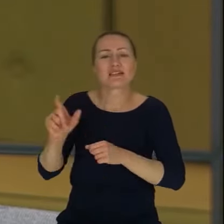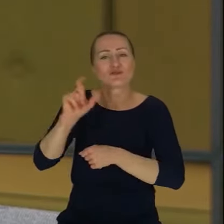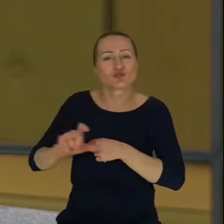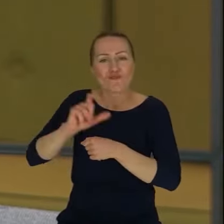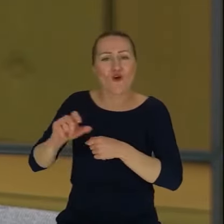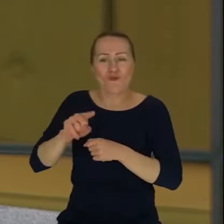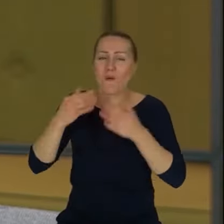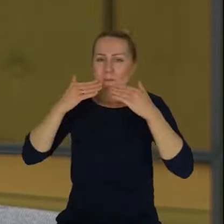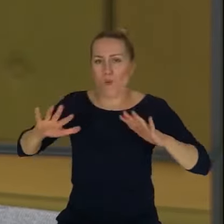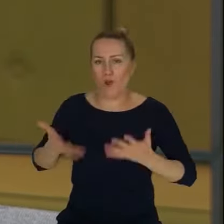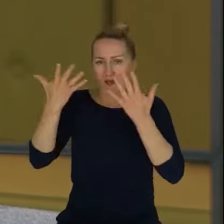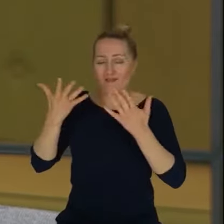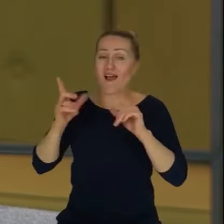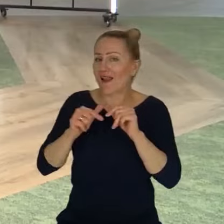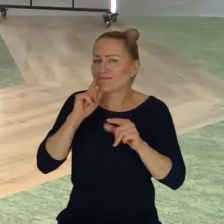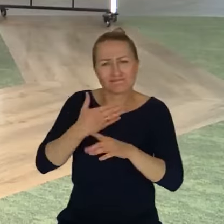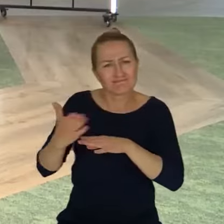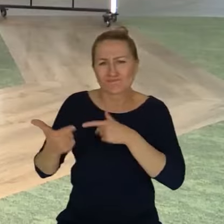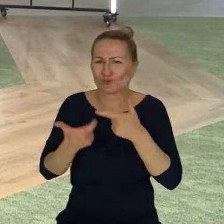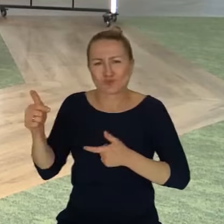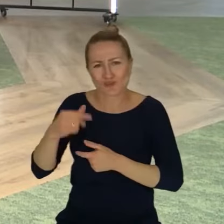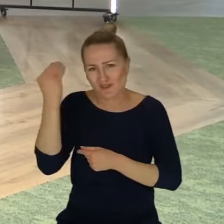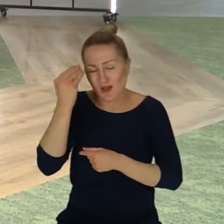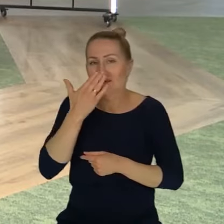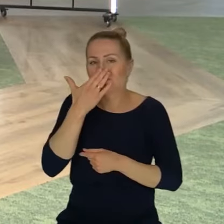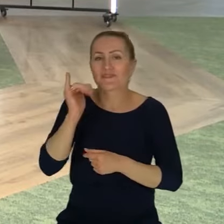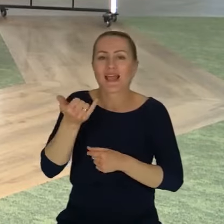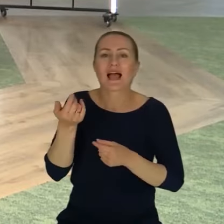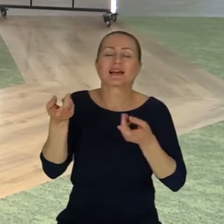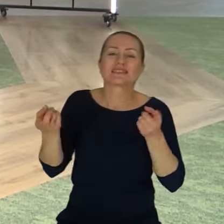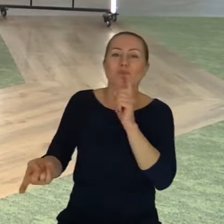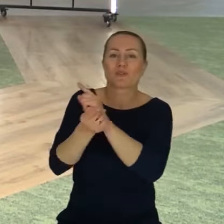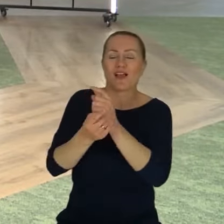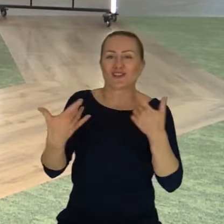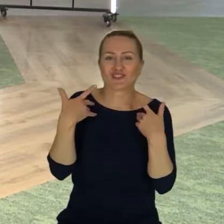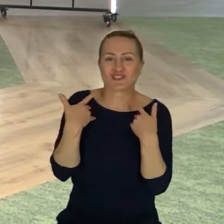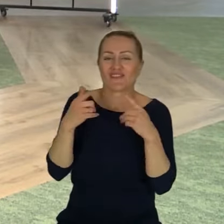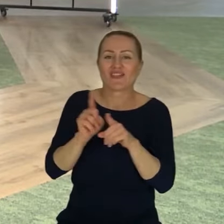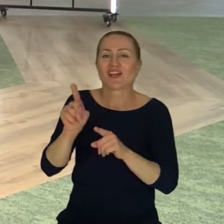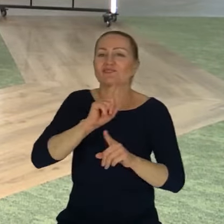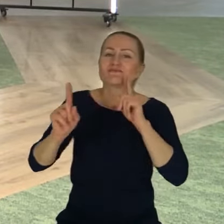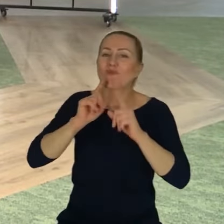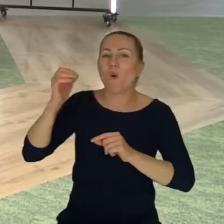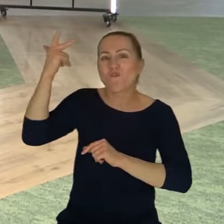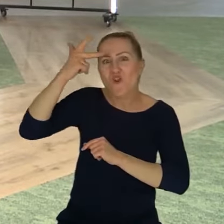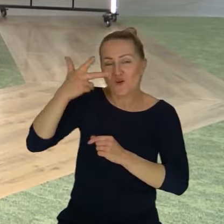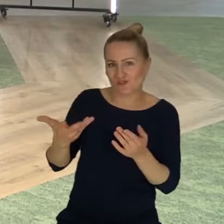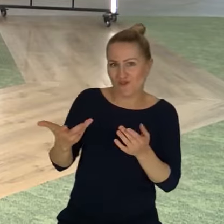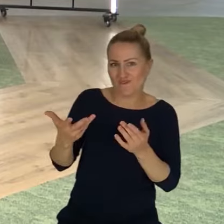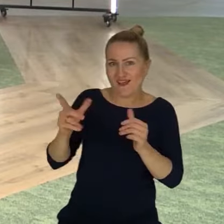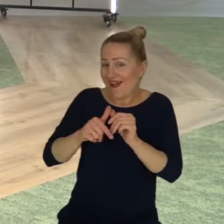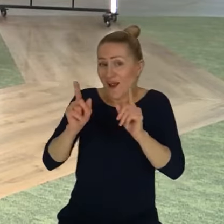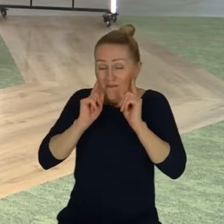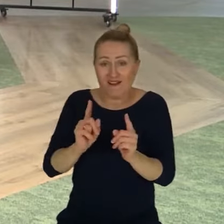po prostu bardzo wielu rzeczy nauczyć, takich ludzkich rzeczy. Trochę jak spotkanie twarzą w twarz, trochę jakbyśmy o filozofii personalistycznej tu rozmawiali, ale to tak jest. Bo my po prostu jako ludzie, rzeczywiście jako